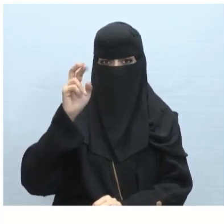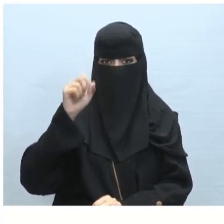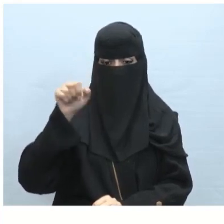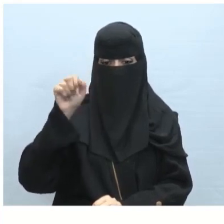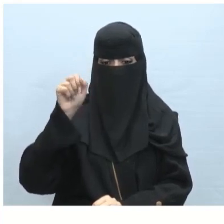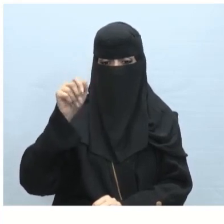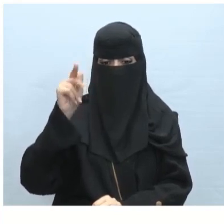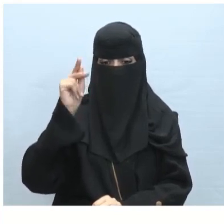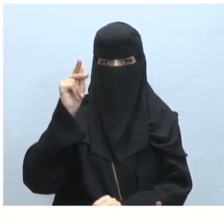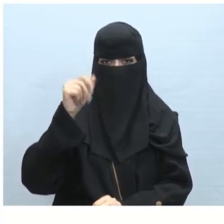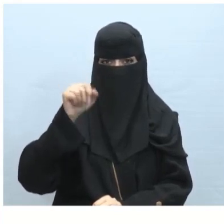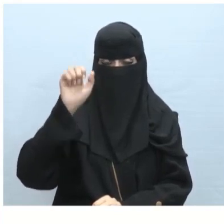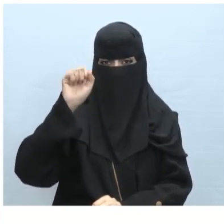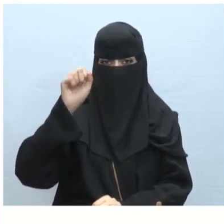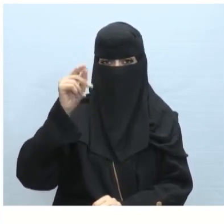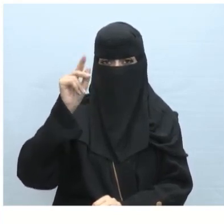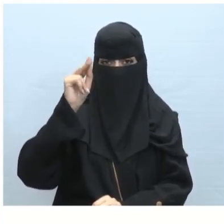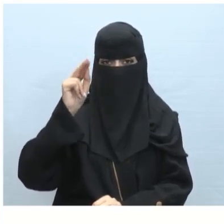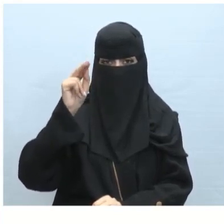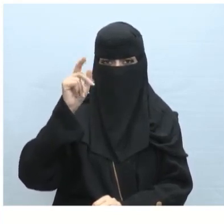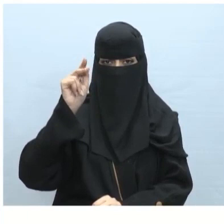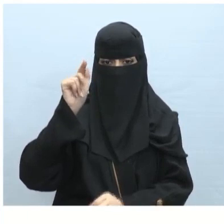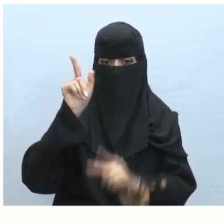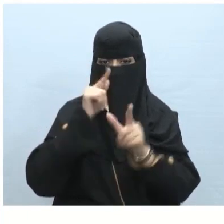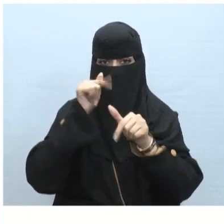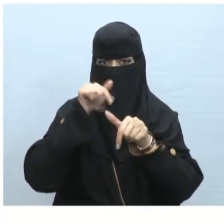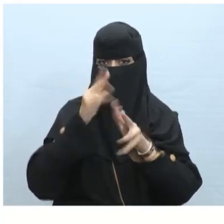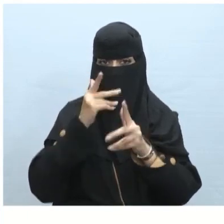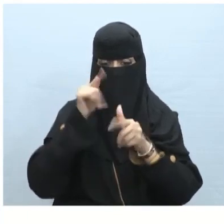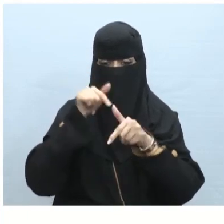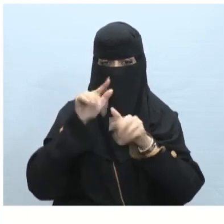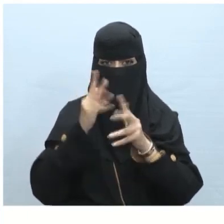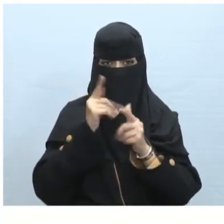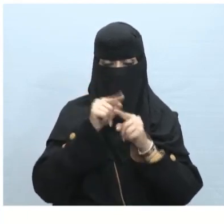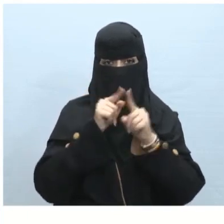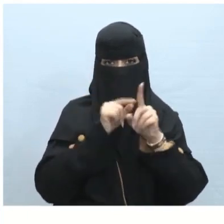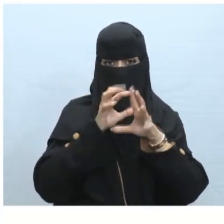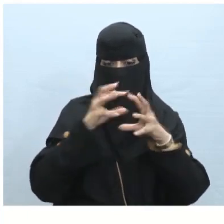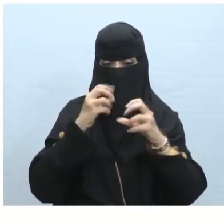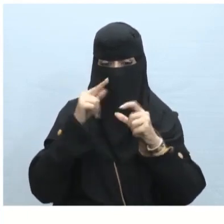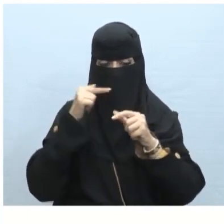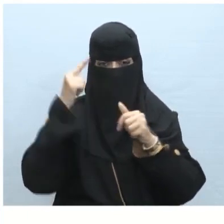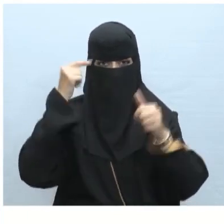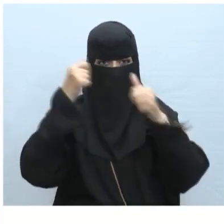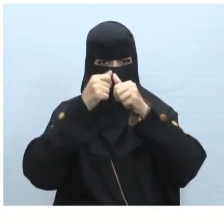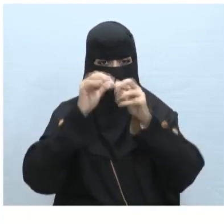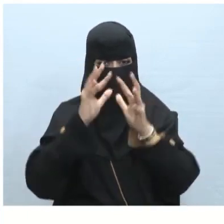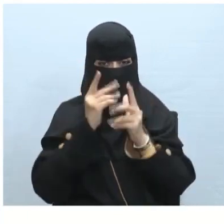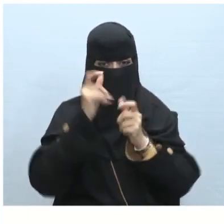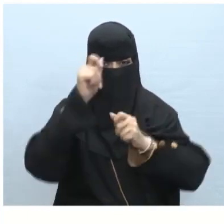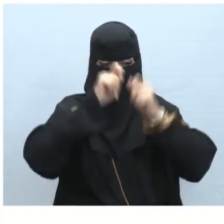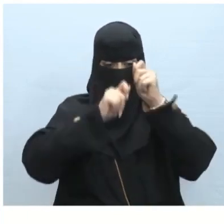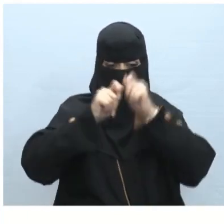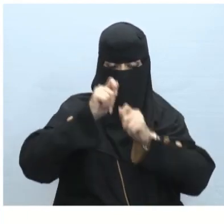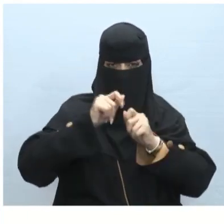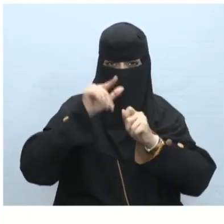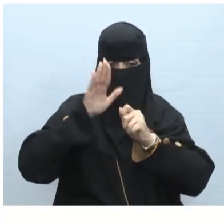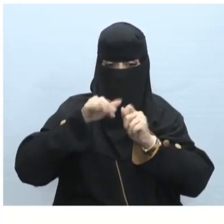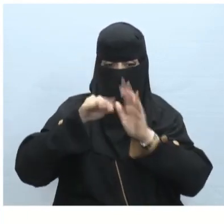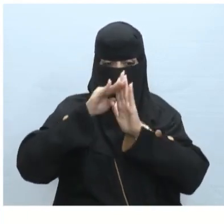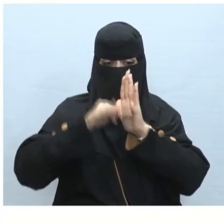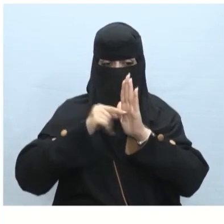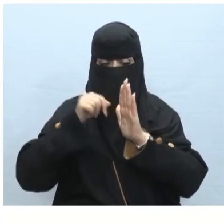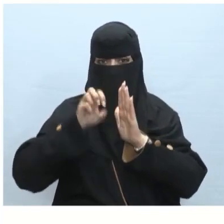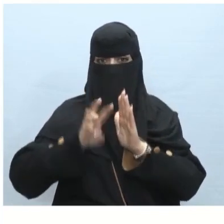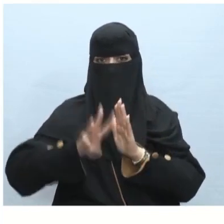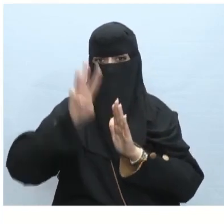هذا الدرس رسم SmartArt هل تتذكر كيفية استخدام رسم SmartArt في